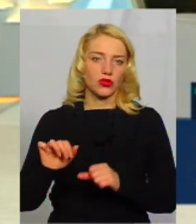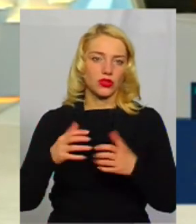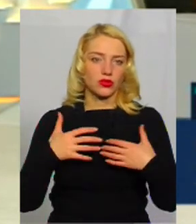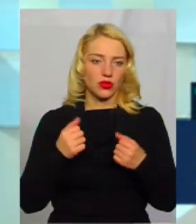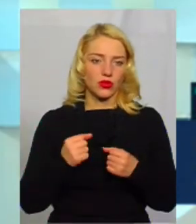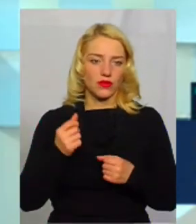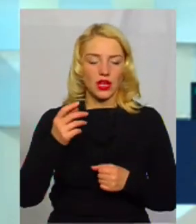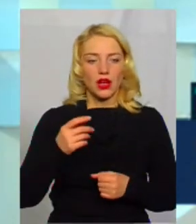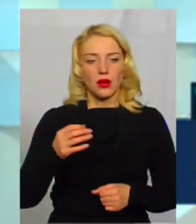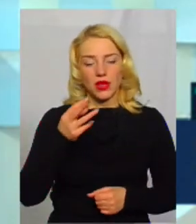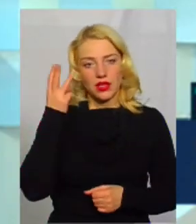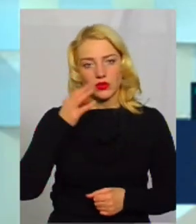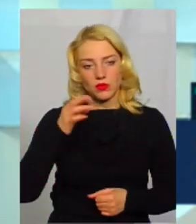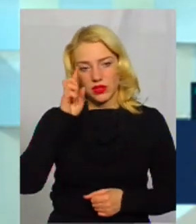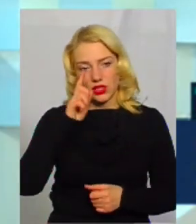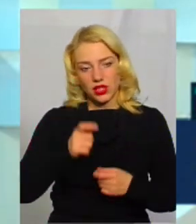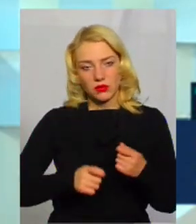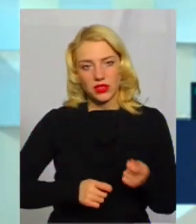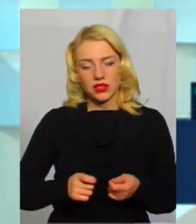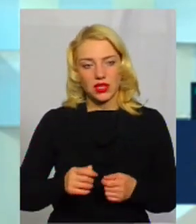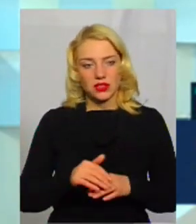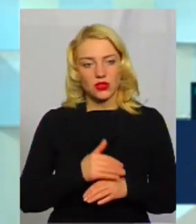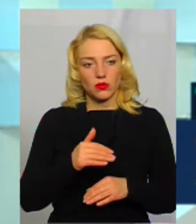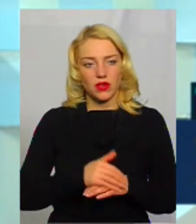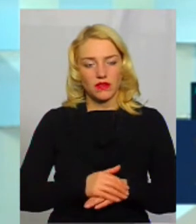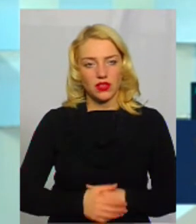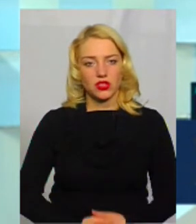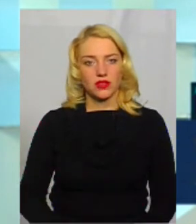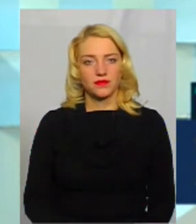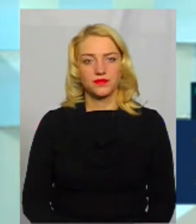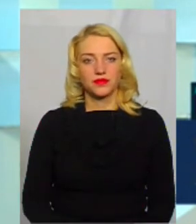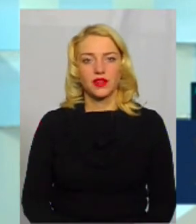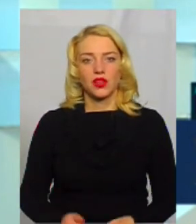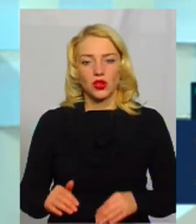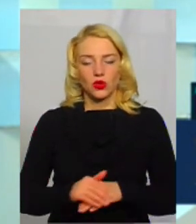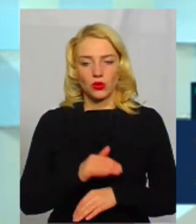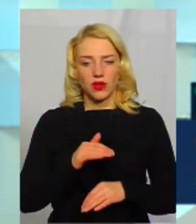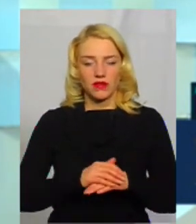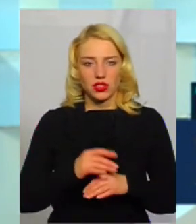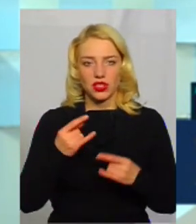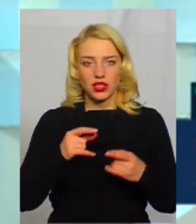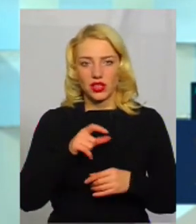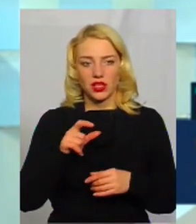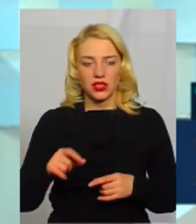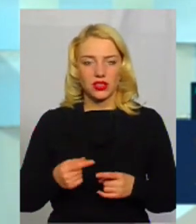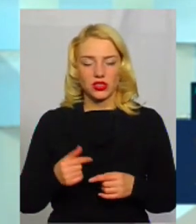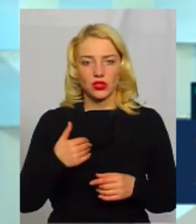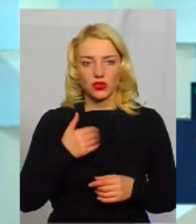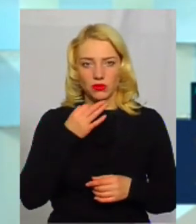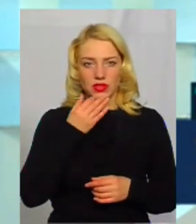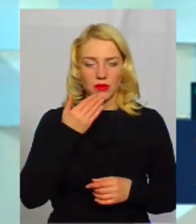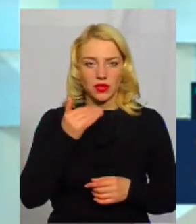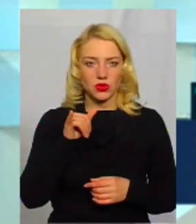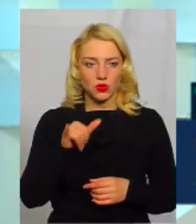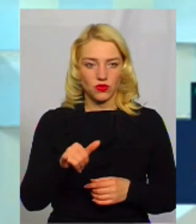Хмельницької облдержадміністрації. Доброго вечора. Добрий вечір, пане Богдане. Добрий вечір, телеглядачі. Я хотів вас одразу